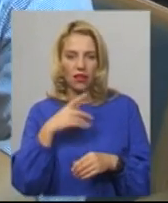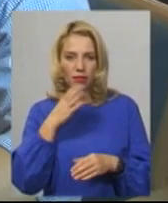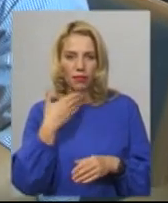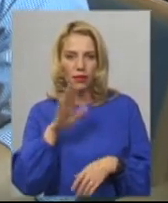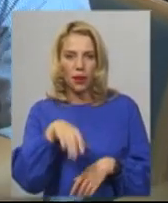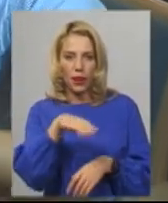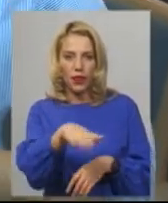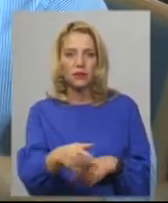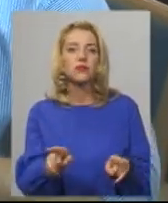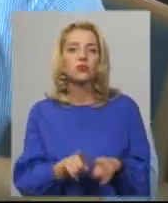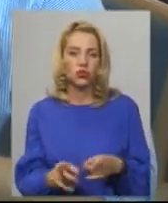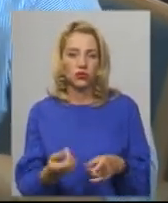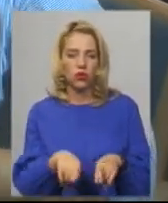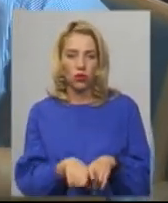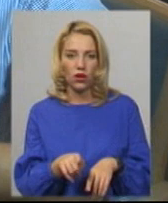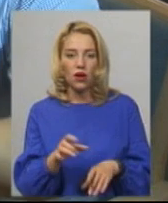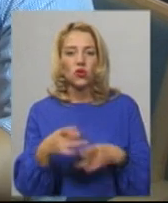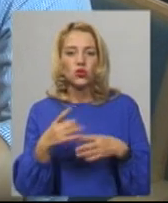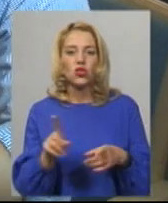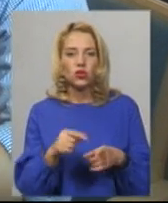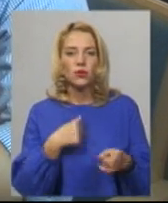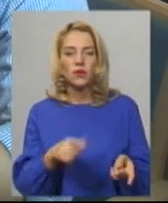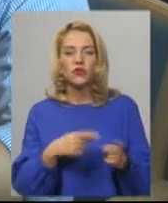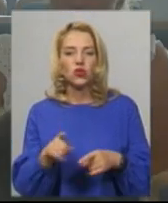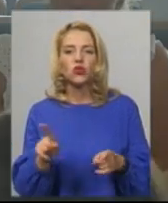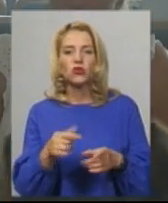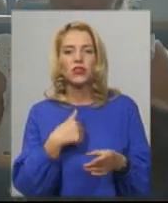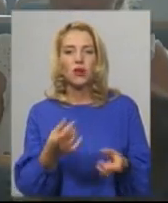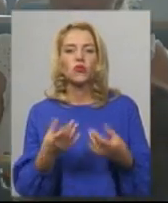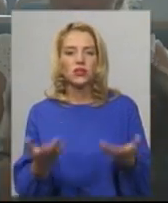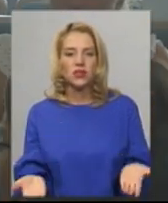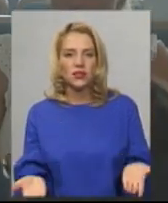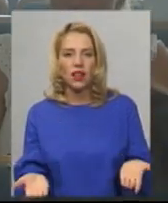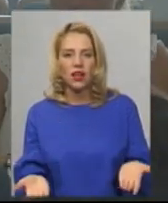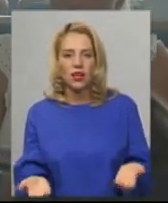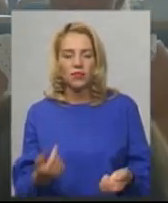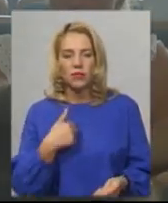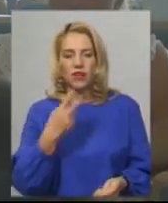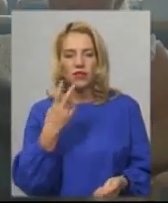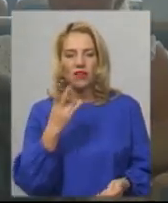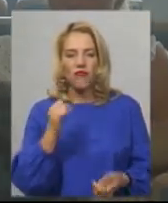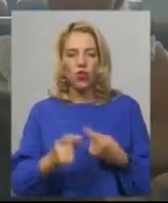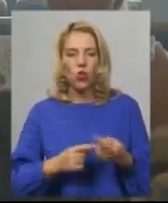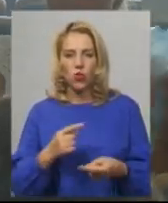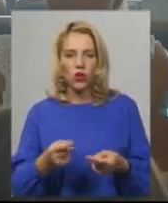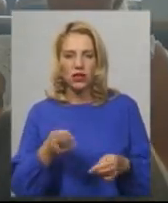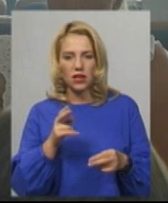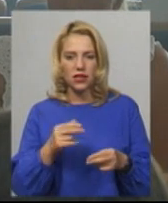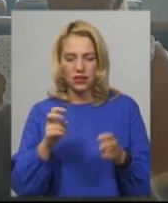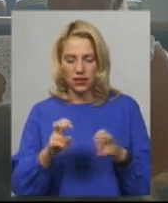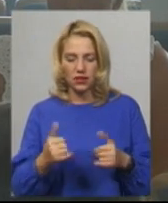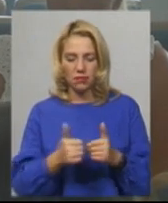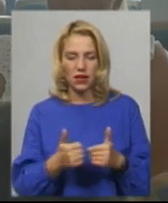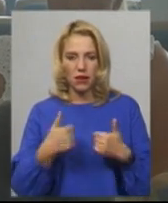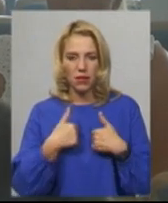що ви по факту сказали? От про одну чи про другу школу, що ви тільки щось сказали? Мене внука сидить біля мене, вона кінчила чотири класи з